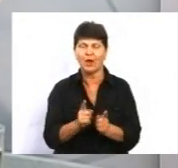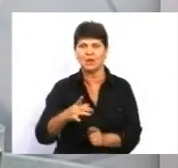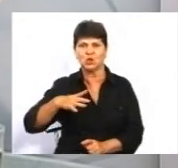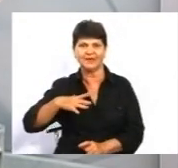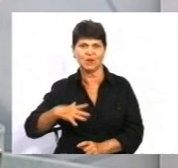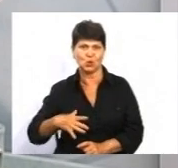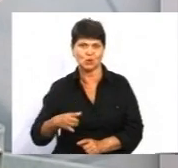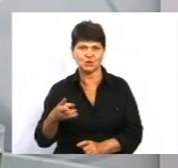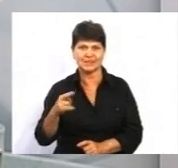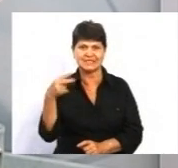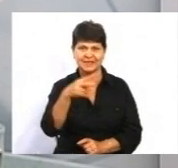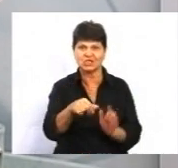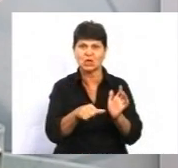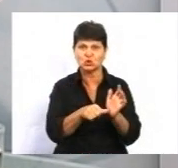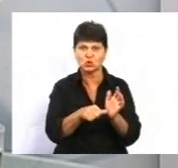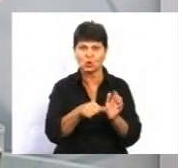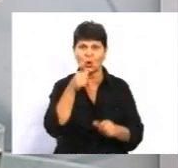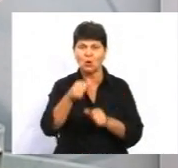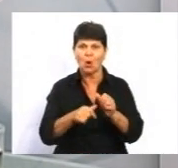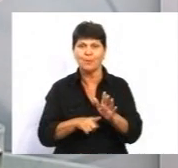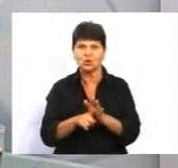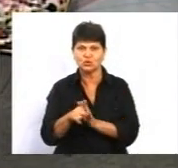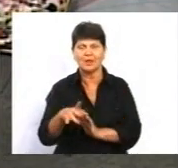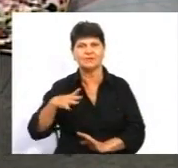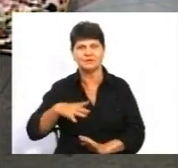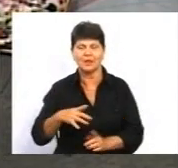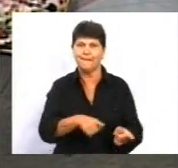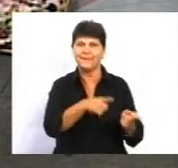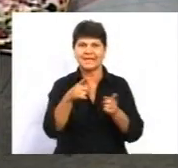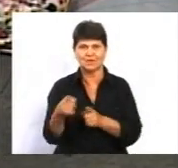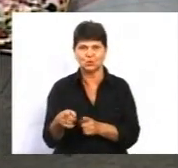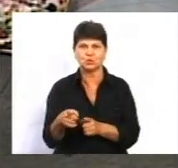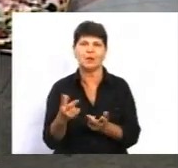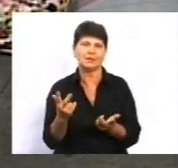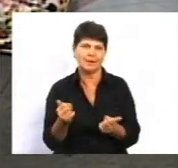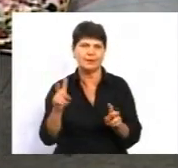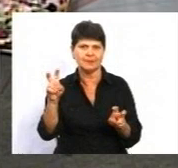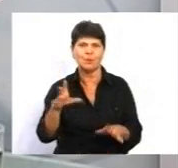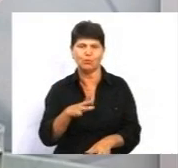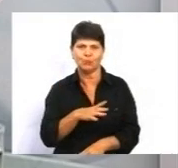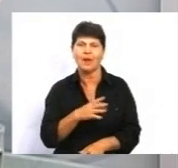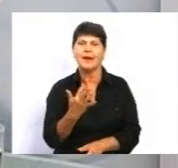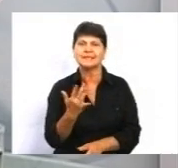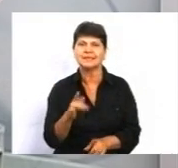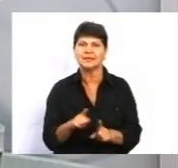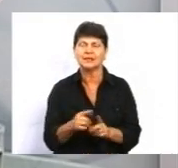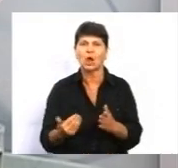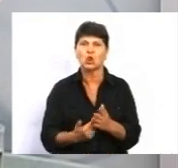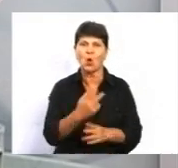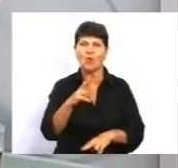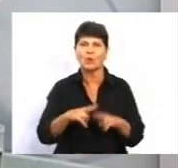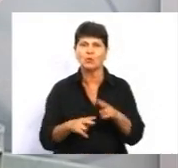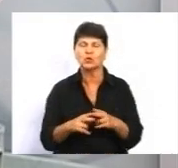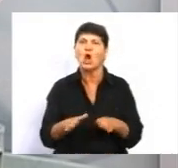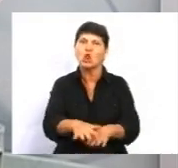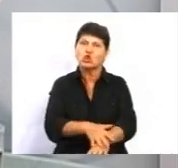з 2006 року почали і довелося переносити темпи. А скільки таких новобудів, довгобудів,